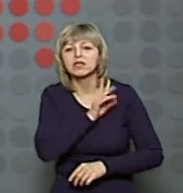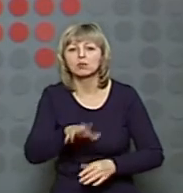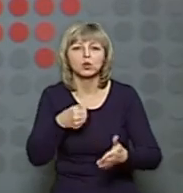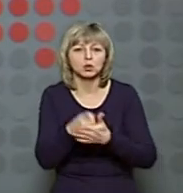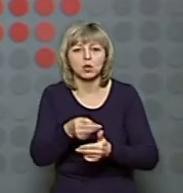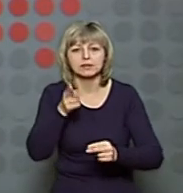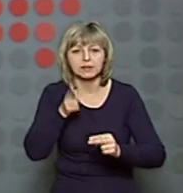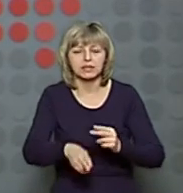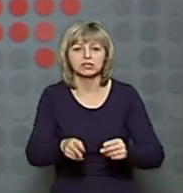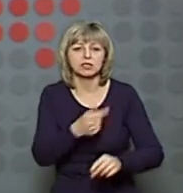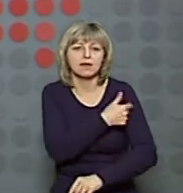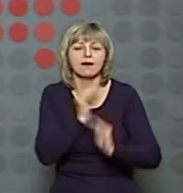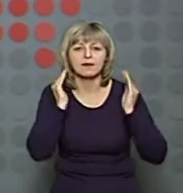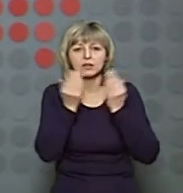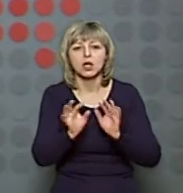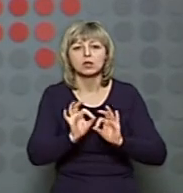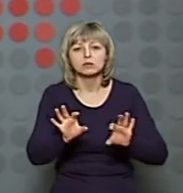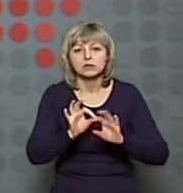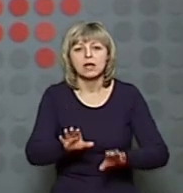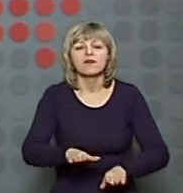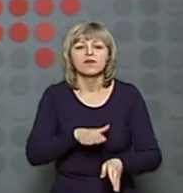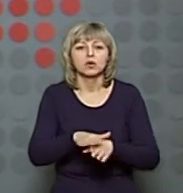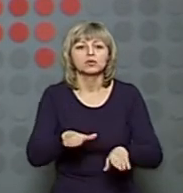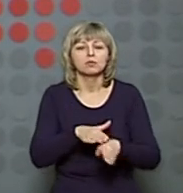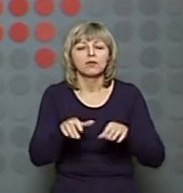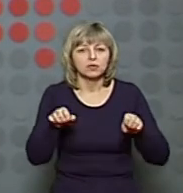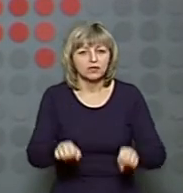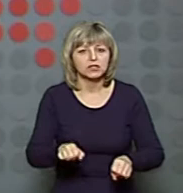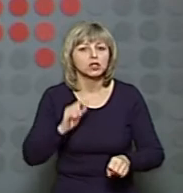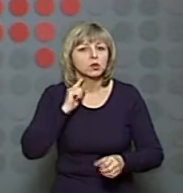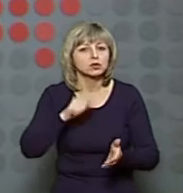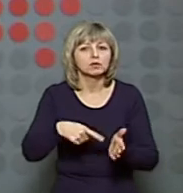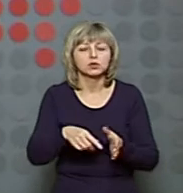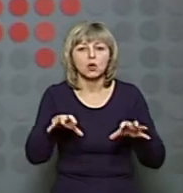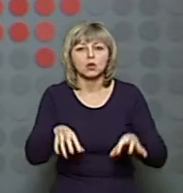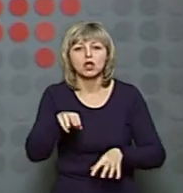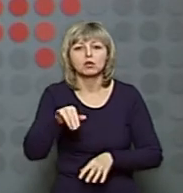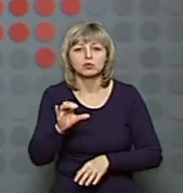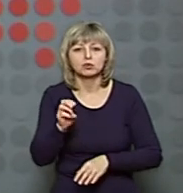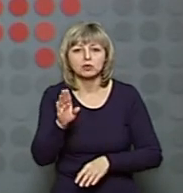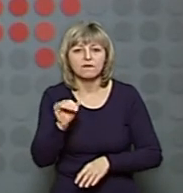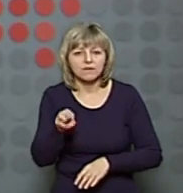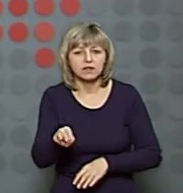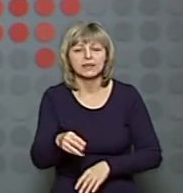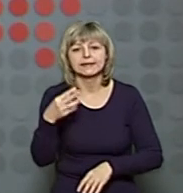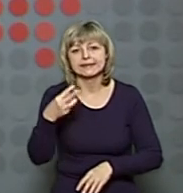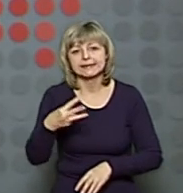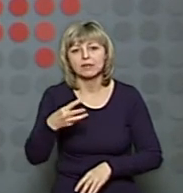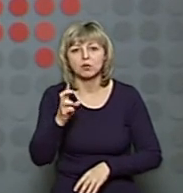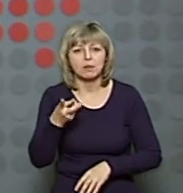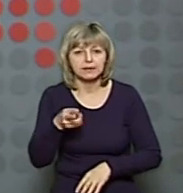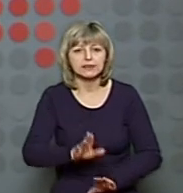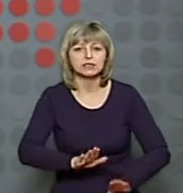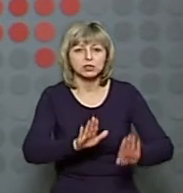карантину. Про це Суспільному сказав виконувач повноважень Луцького міського голови Григорій Пустовід. Нагадаємо, що 30 березня